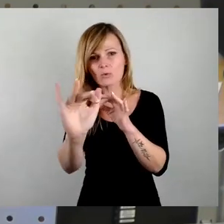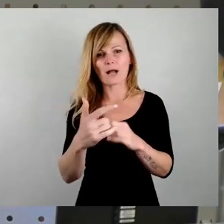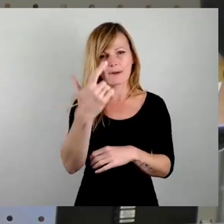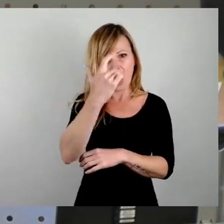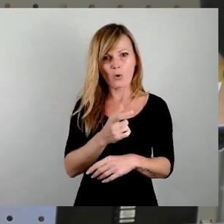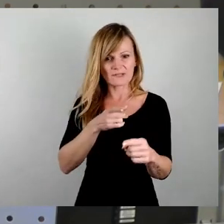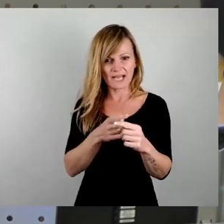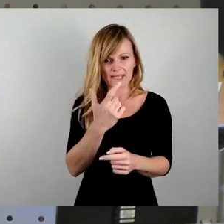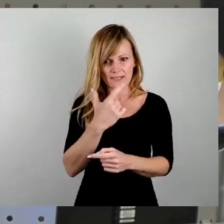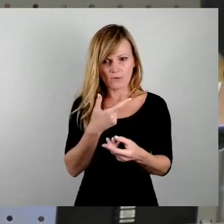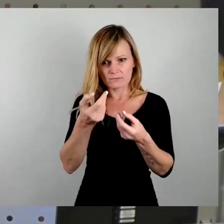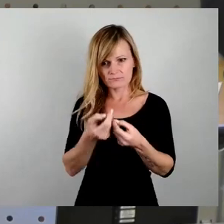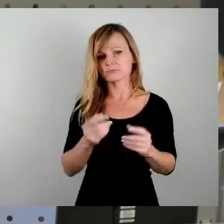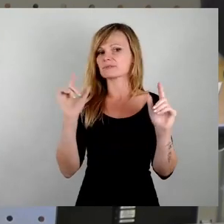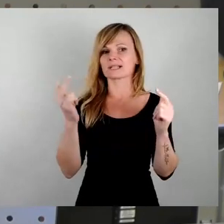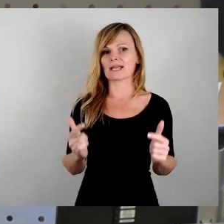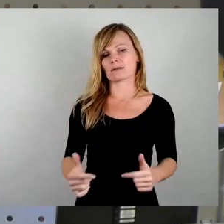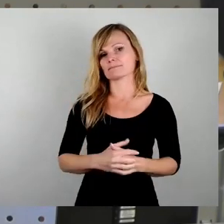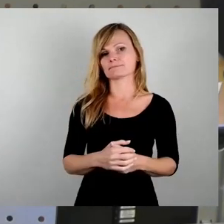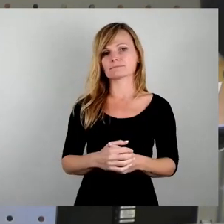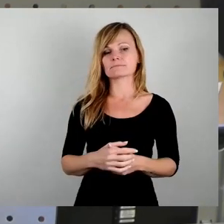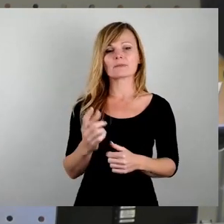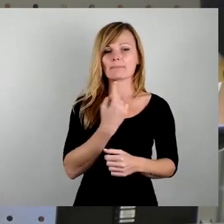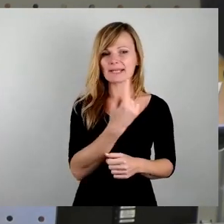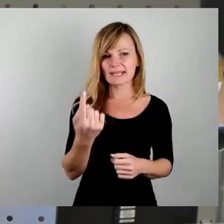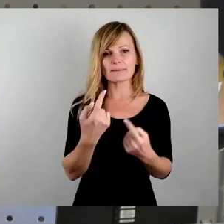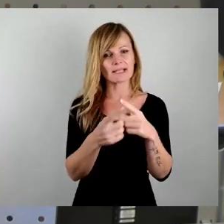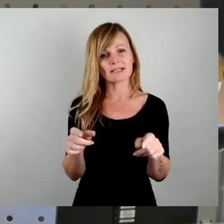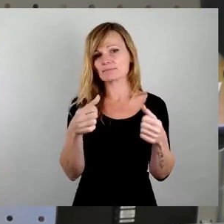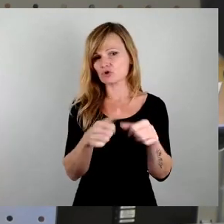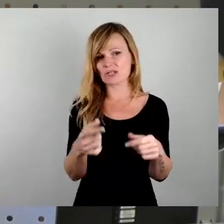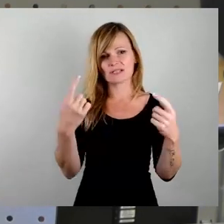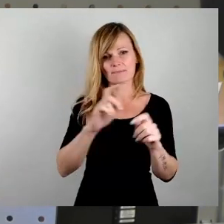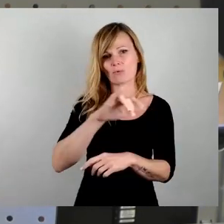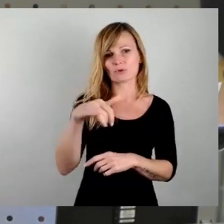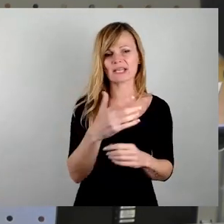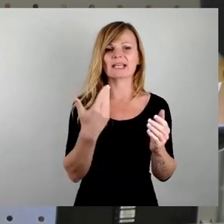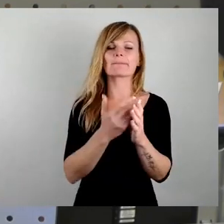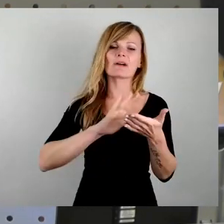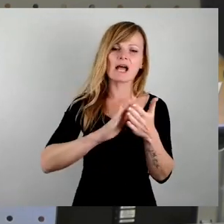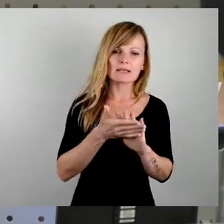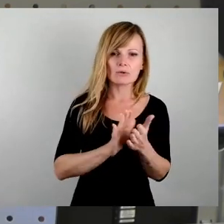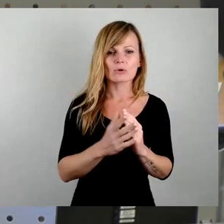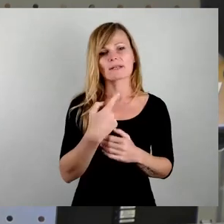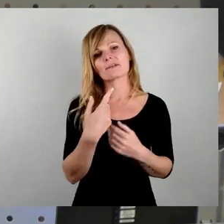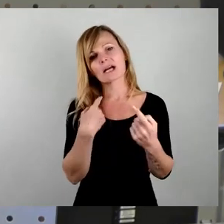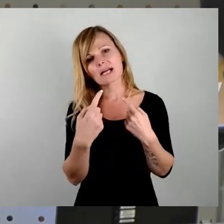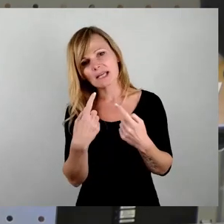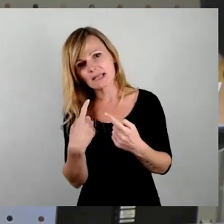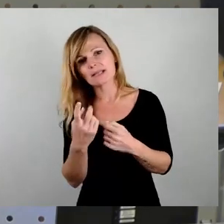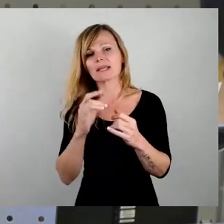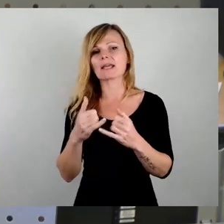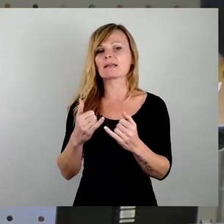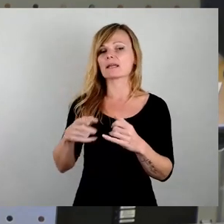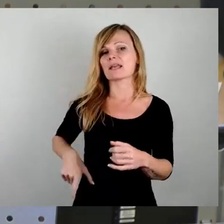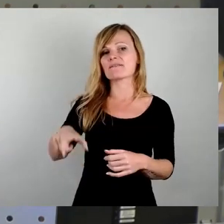Und bei jedem anderen beschissenen Bauprojekt. Da gibt es Verhandlungen, da reden wir mit den Investoren. Da wird